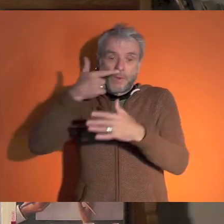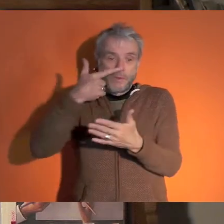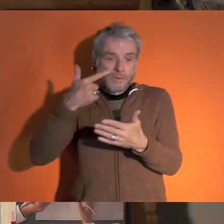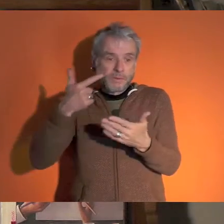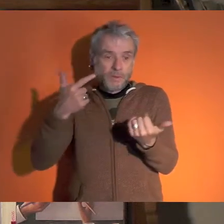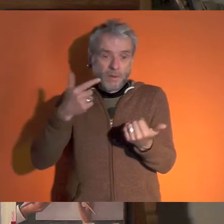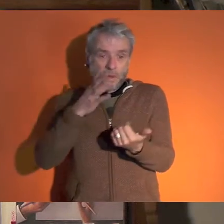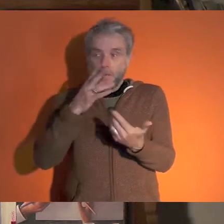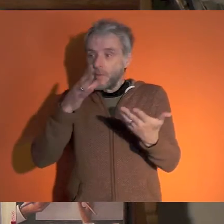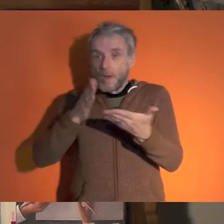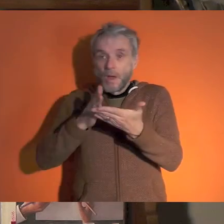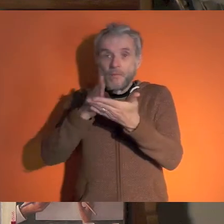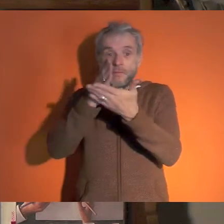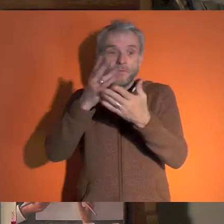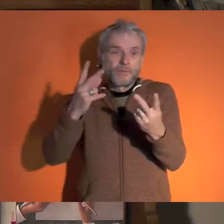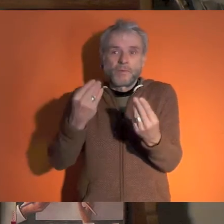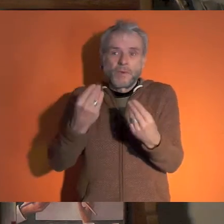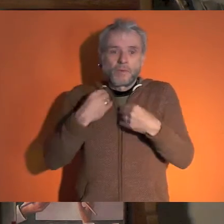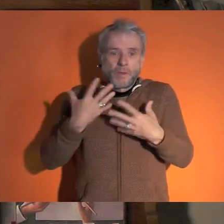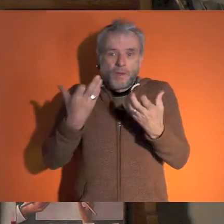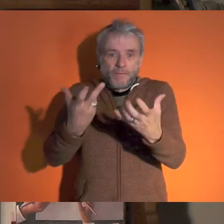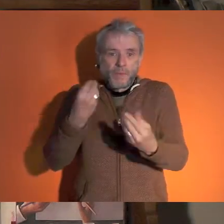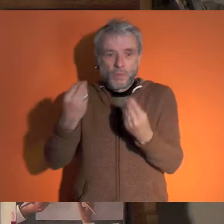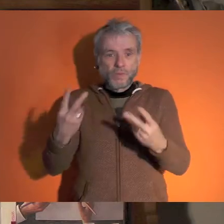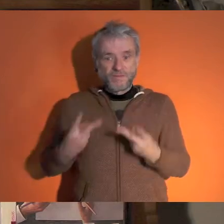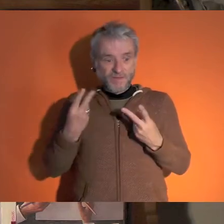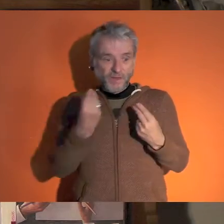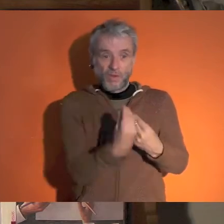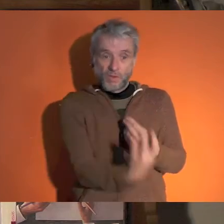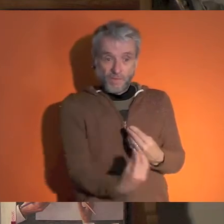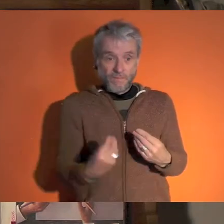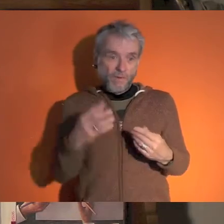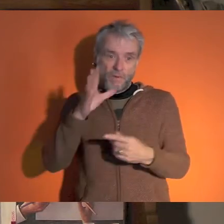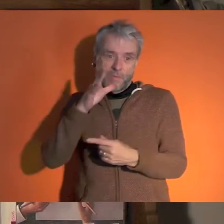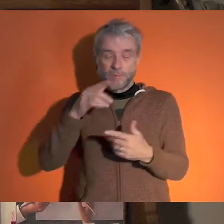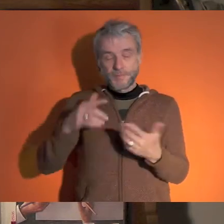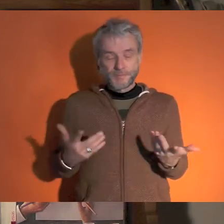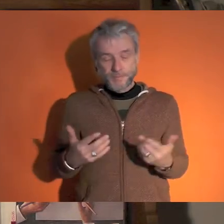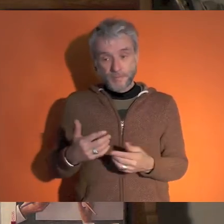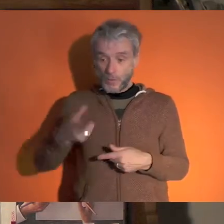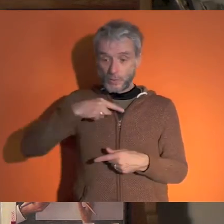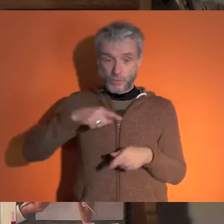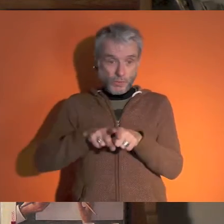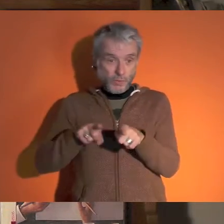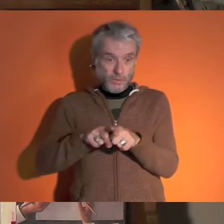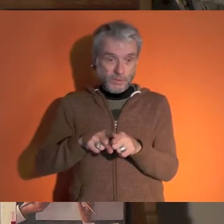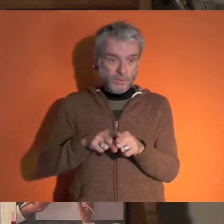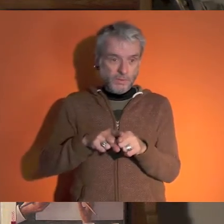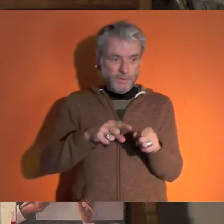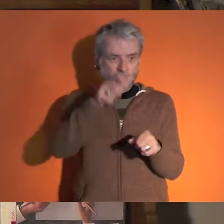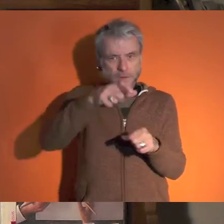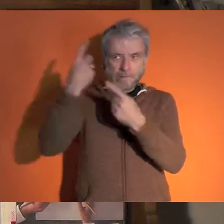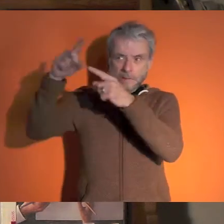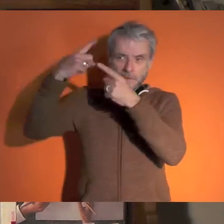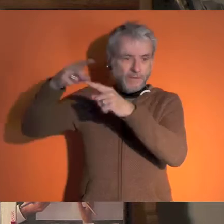on ne traite pas la question d'avoir un futur désirable, un futur vivable pour nos enfants. Nous sommes à l